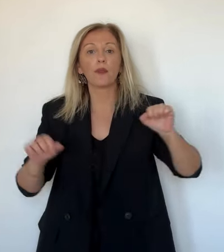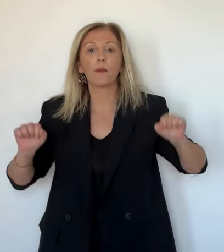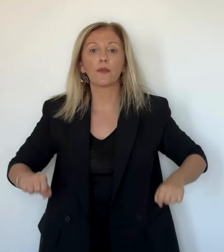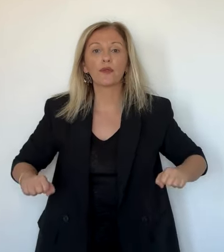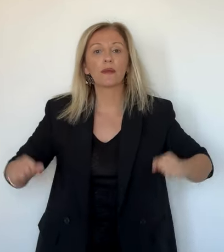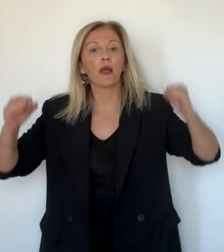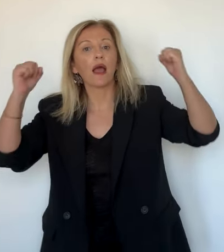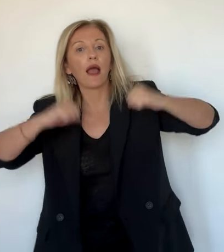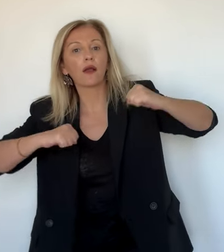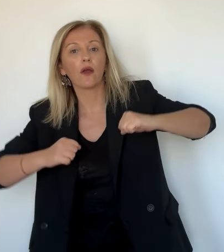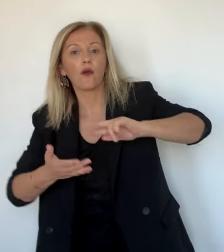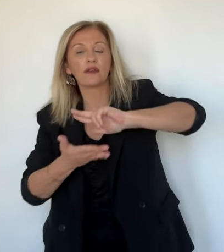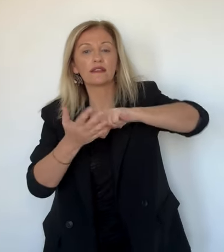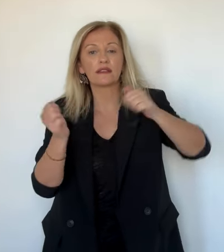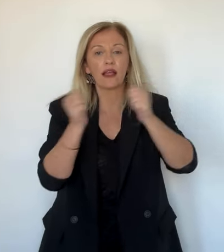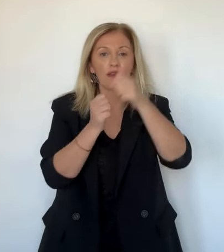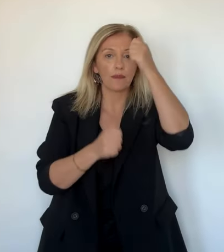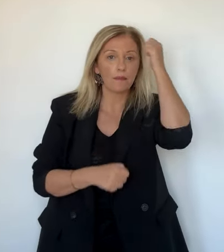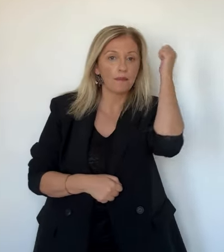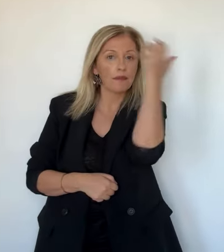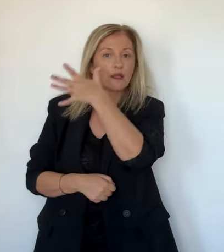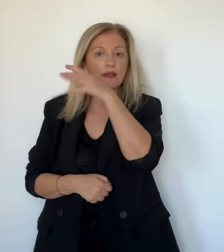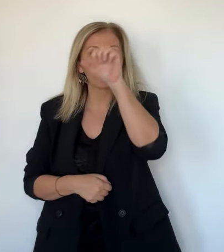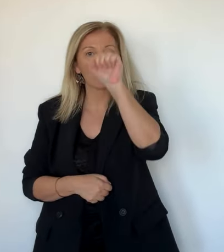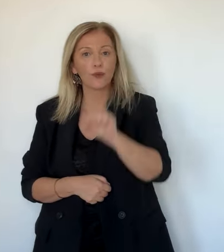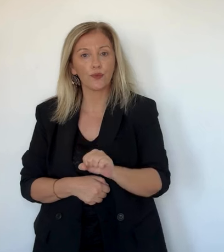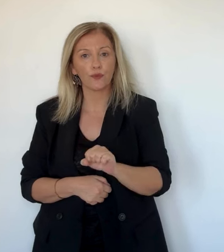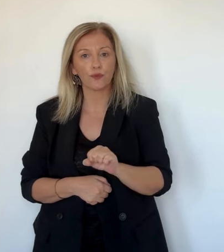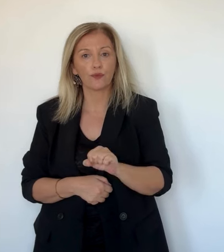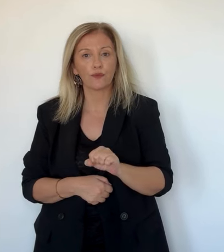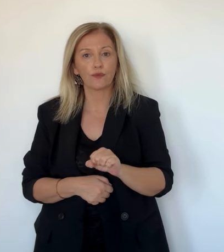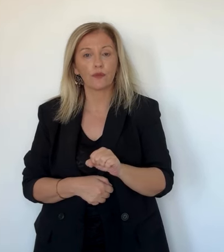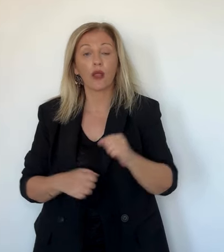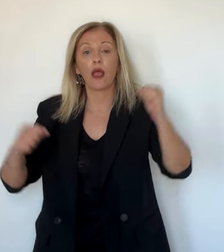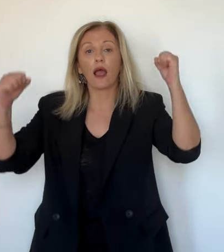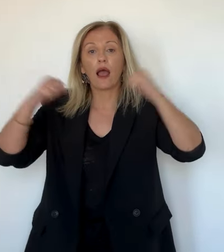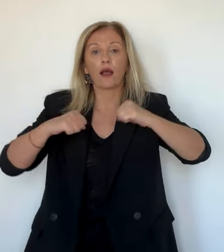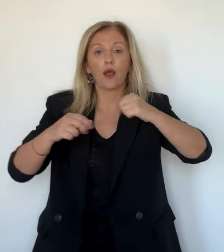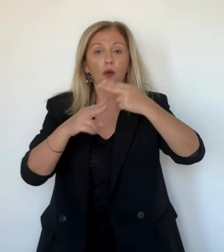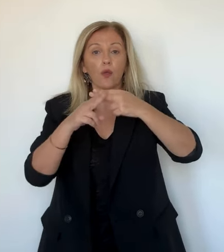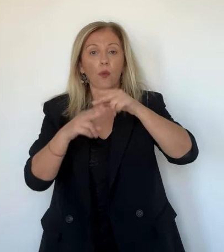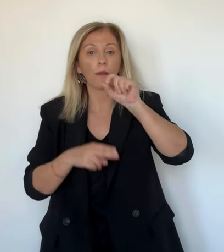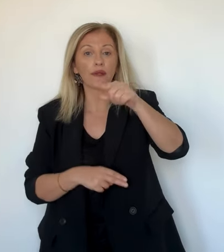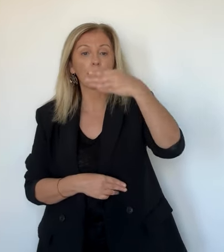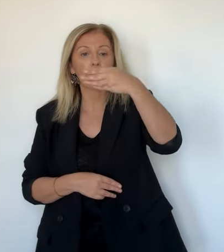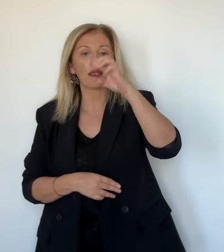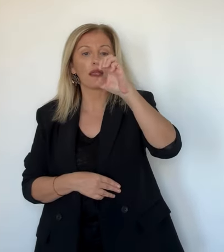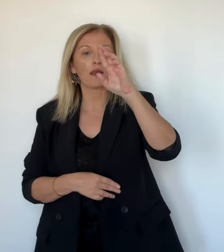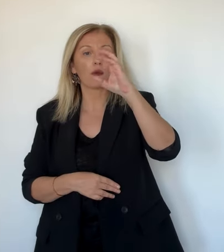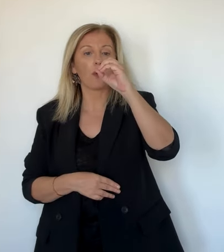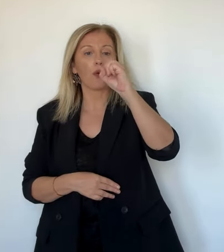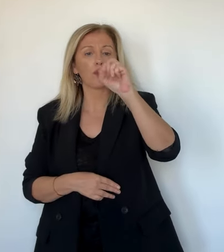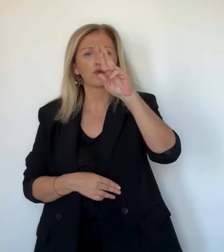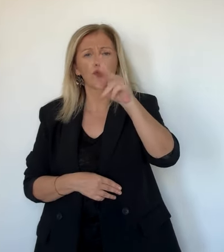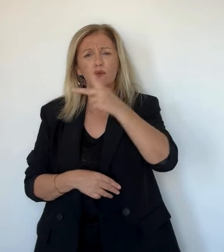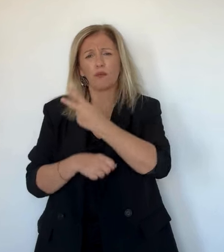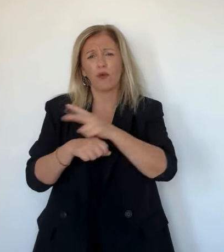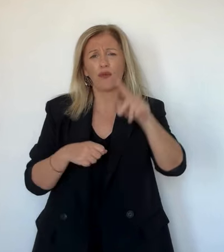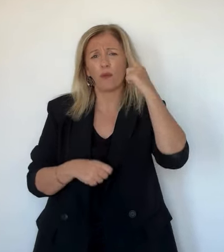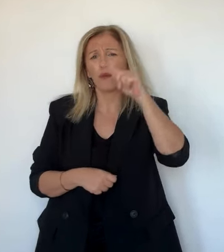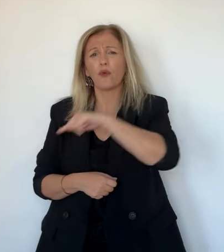Européenne et les pays latino-américains du Mercosur. En Corse, on ne sait pas pour l'heure quelle sera la teneur de cette mobilisation.